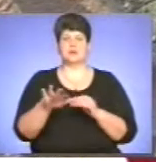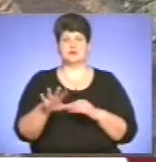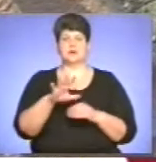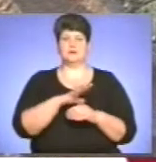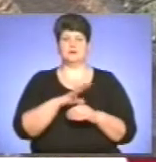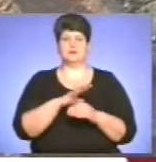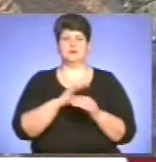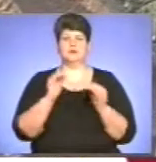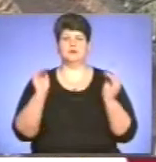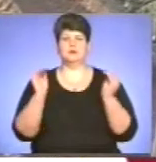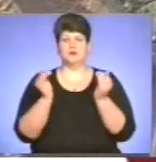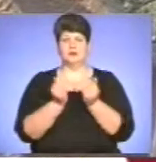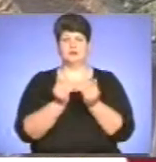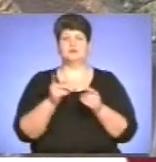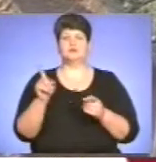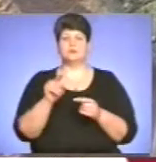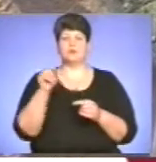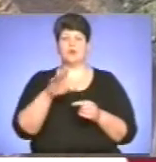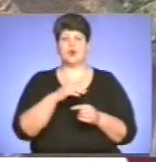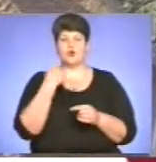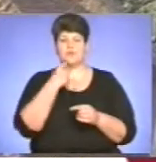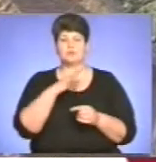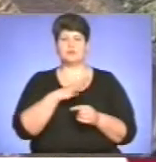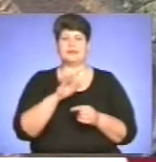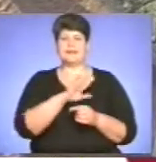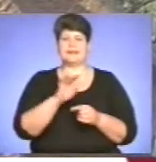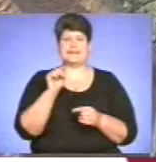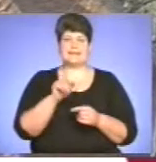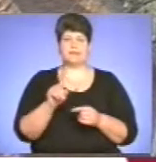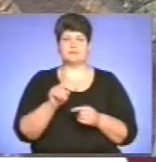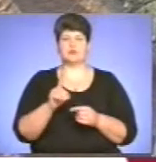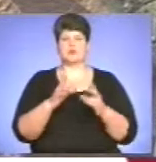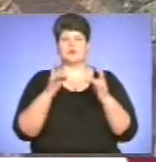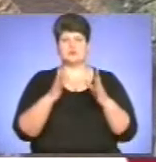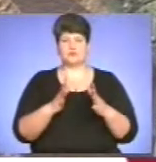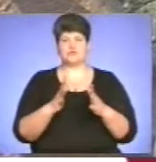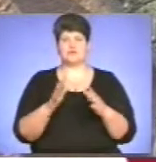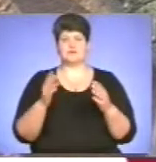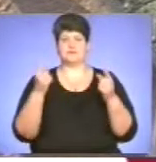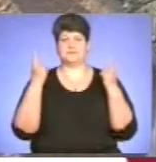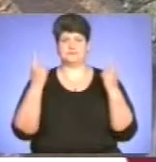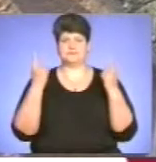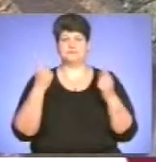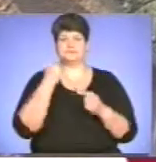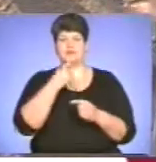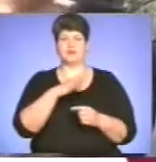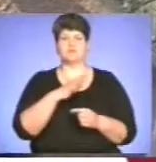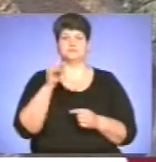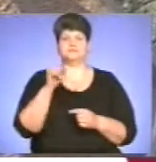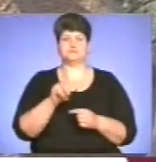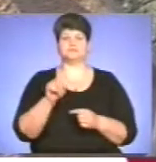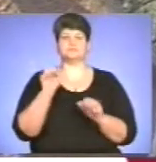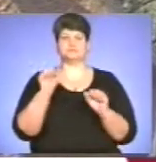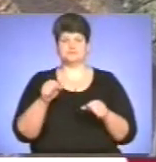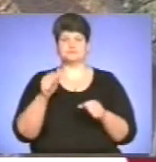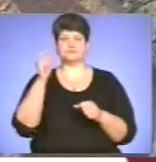мінімальною. А вже мова йшла не тільки про катастрофічні масштаби, мова йшла про те, що могло з